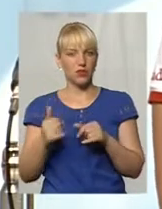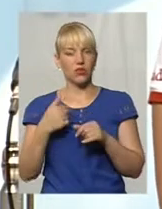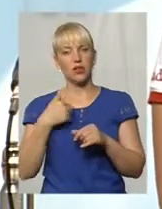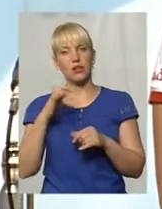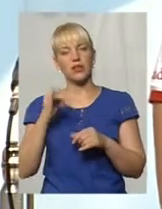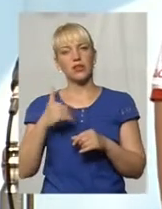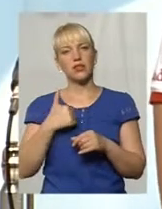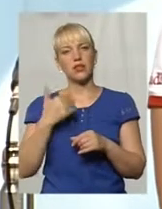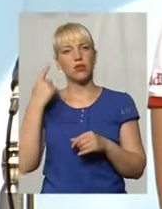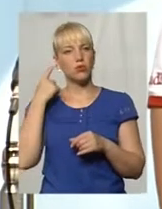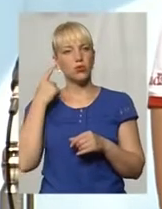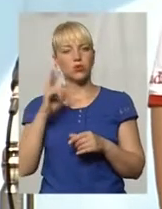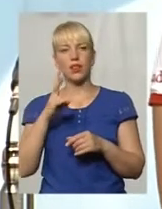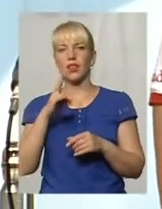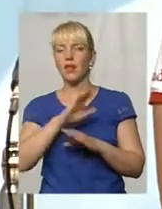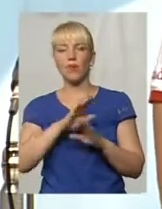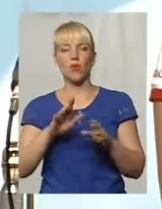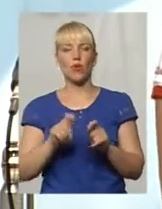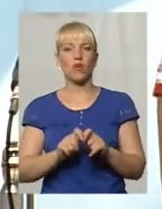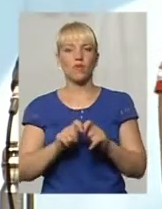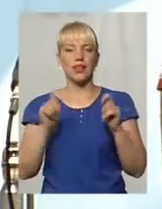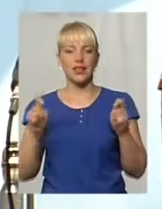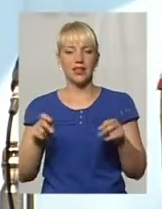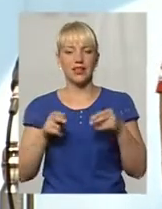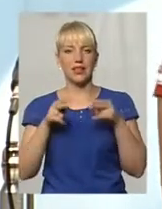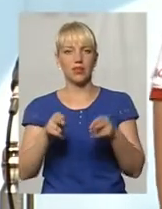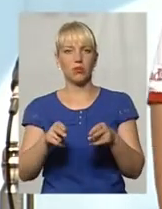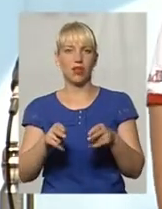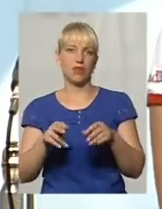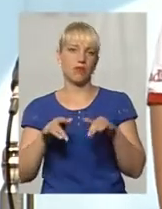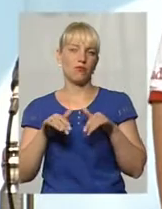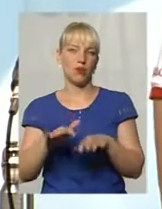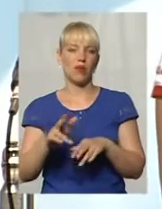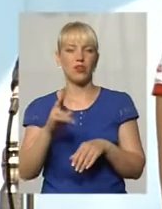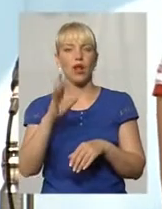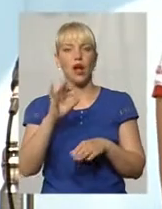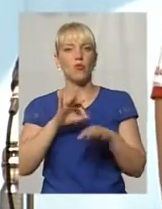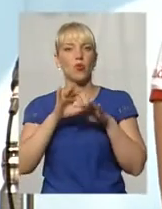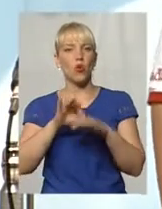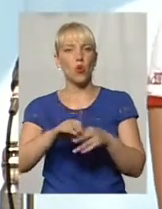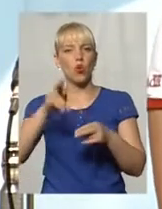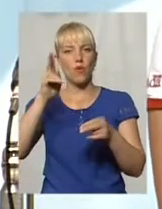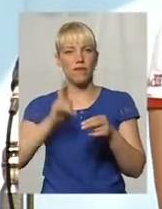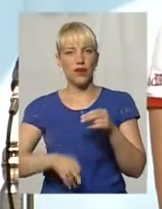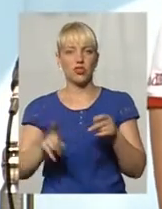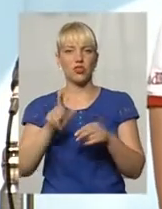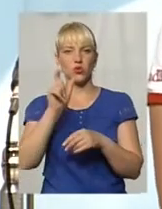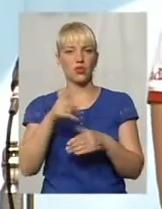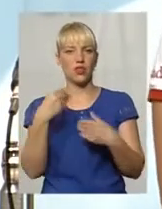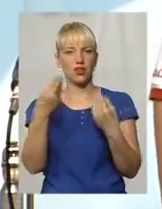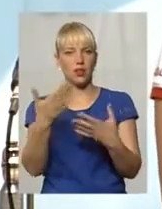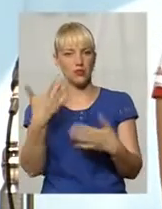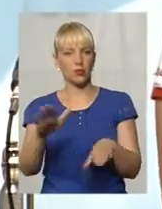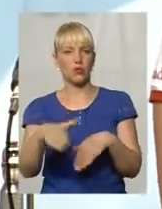почути не про відкриті кримінальні провадження, а про доведені, що людина понесла вже покарання.